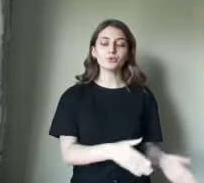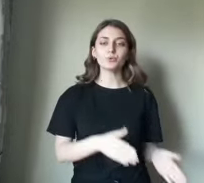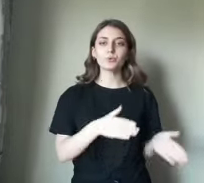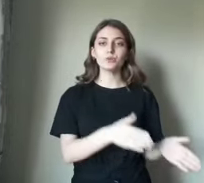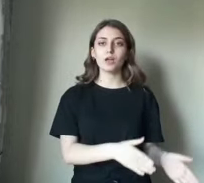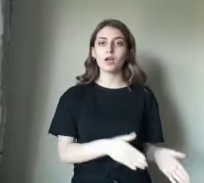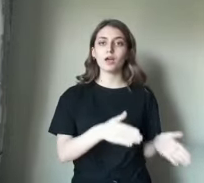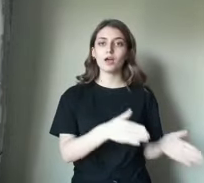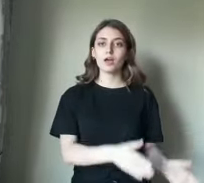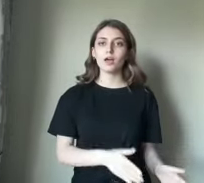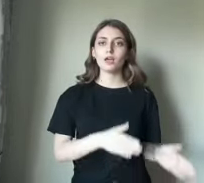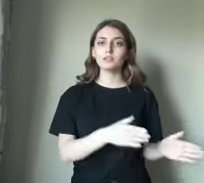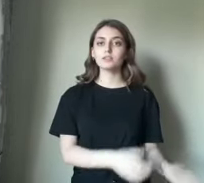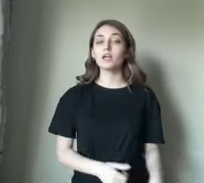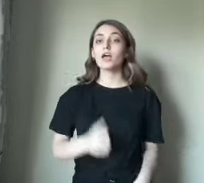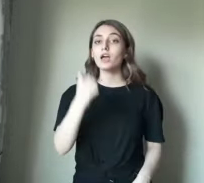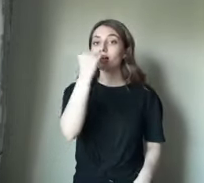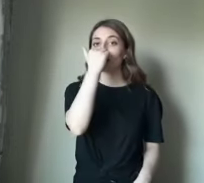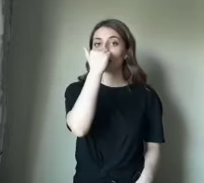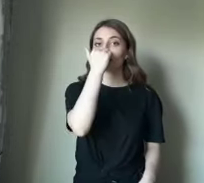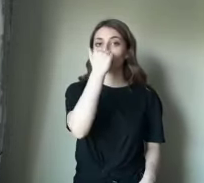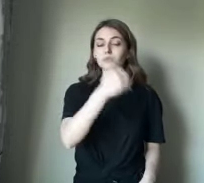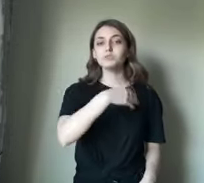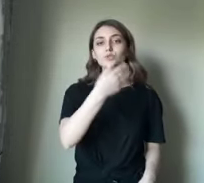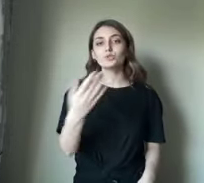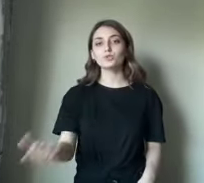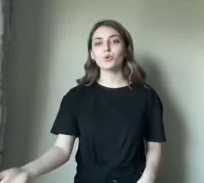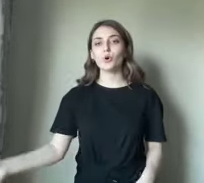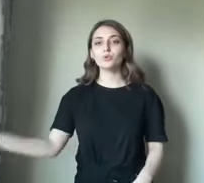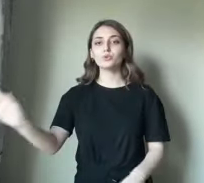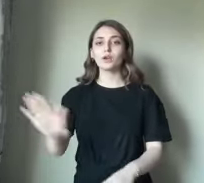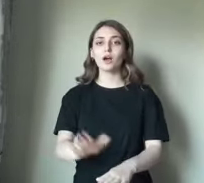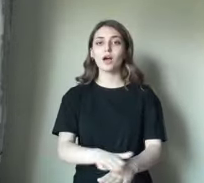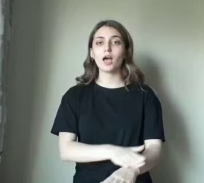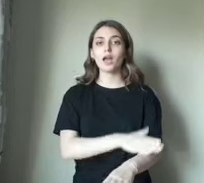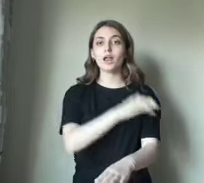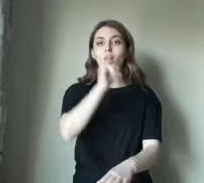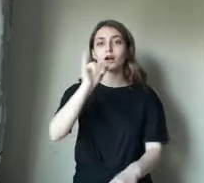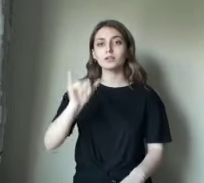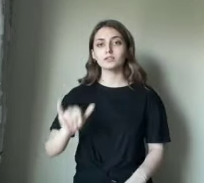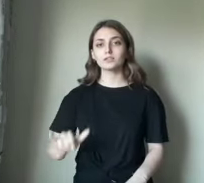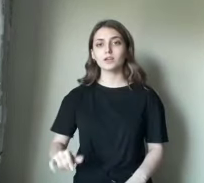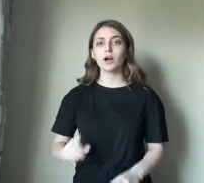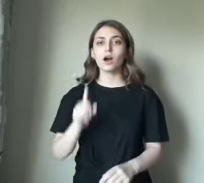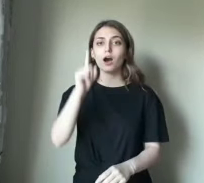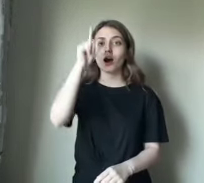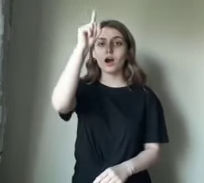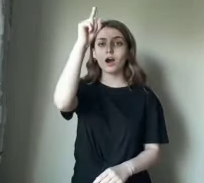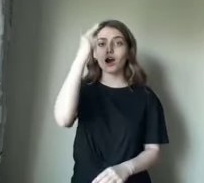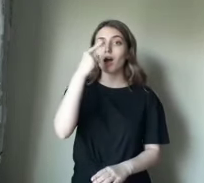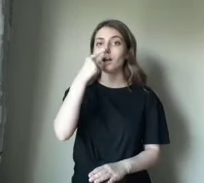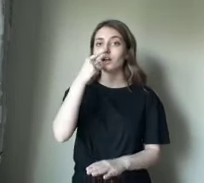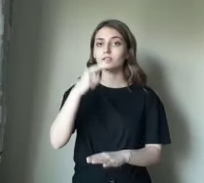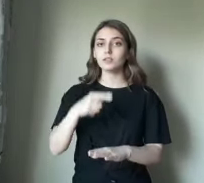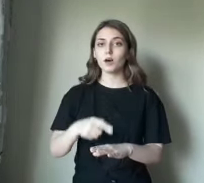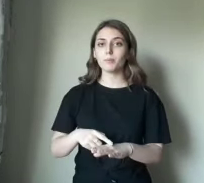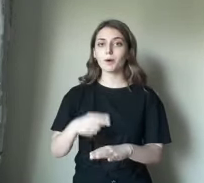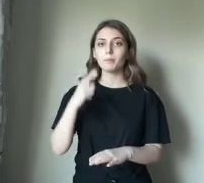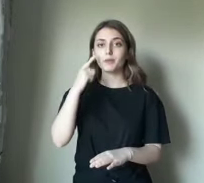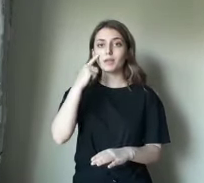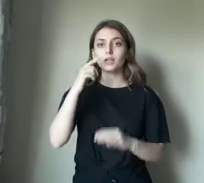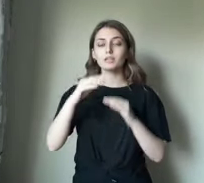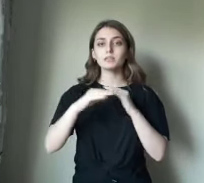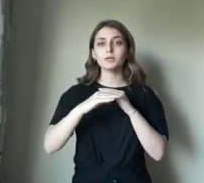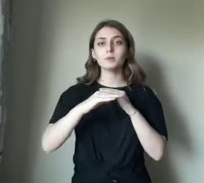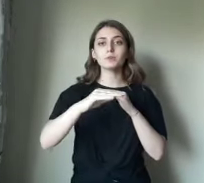dökülen Kanlarımız sonra helal hakkıdır Hakkı